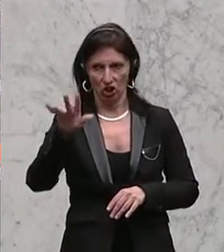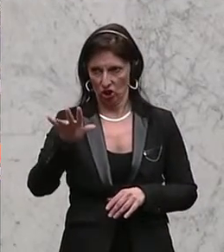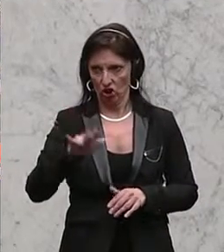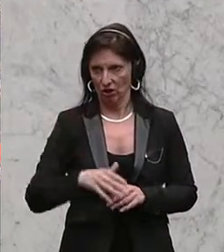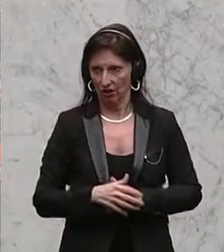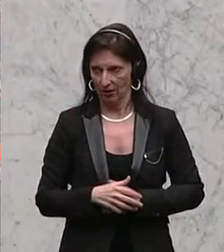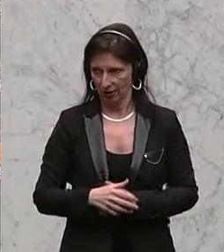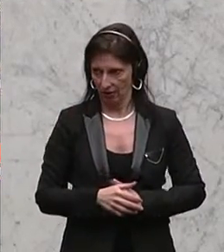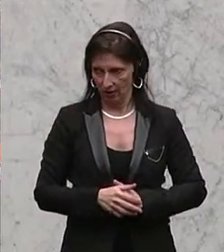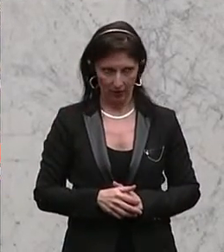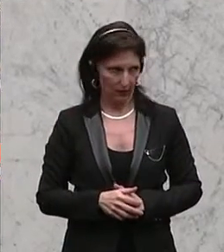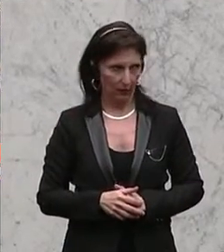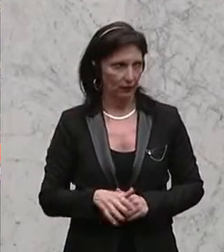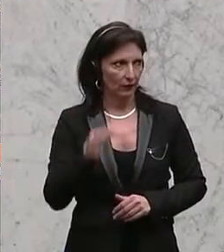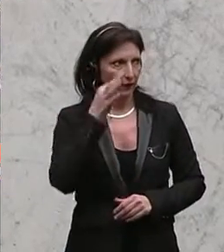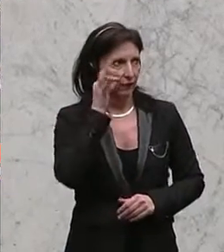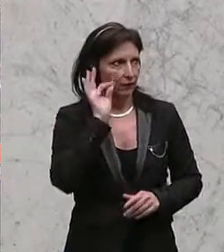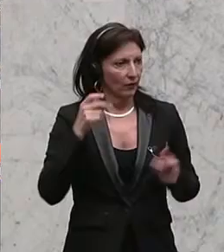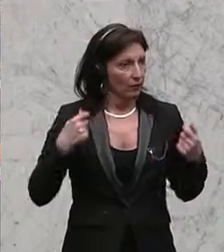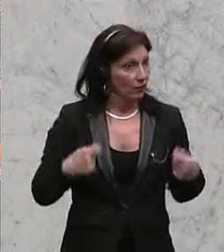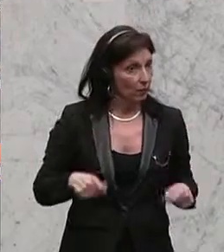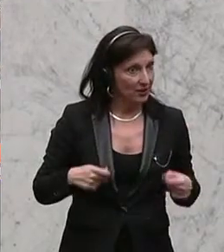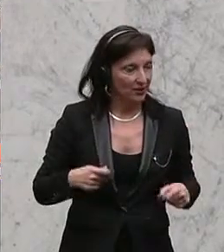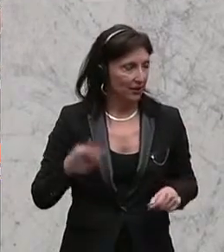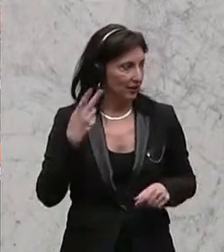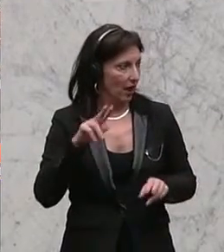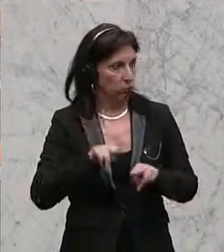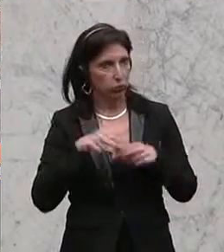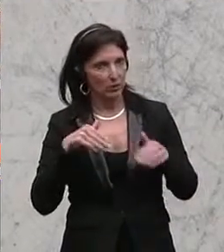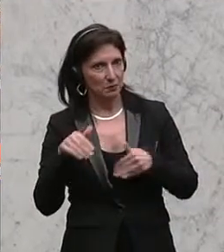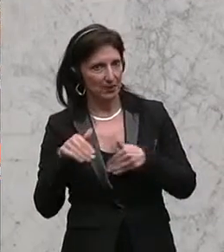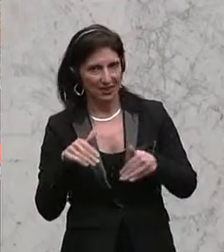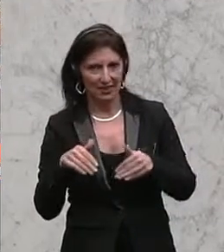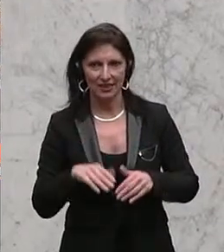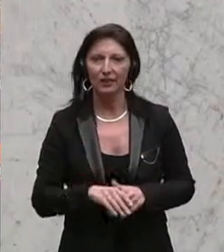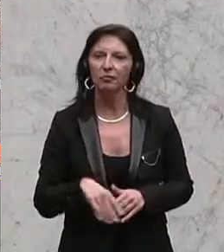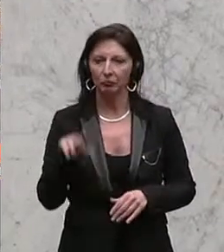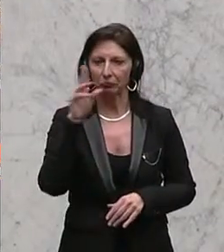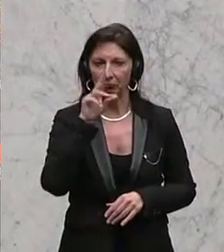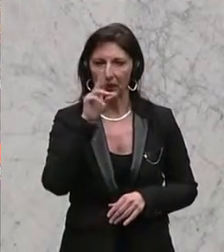Gnees von der SPÖ, warum das Pensionssystem sicher und eine Pensionsautomatik nicht notwendig sei. Okay.?afa Okay.